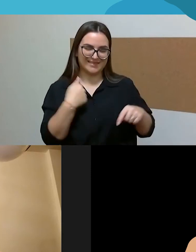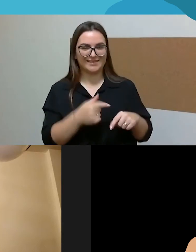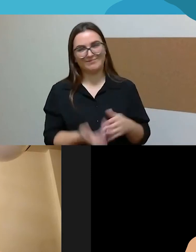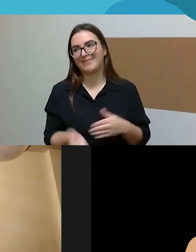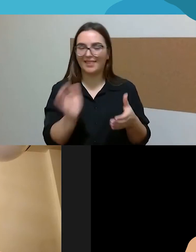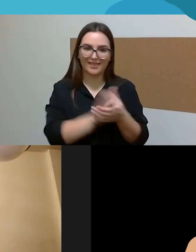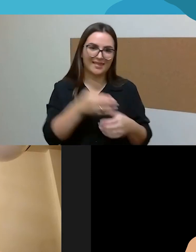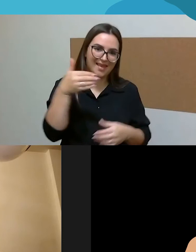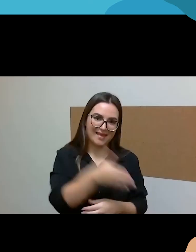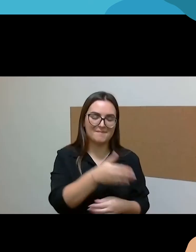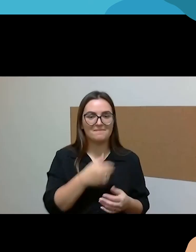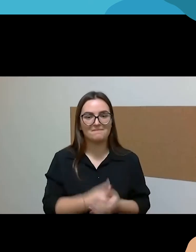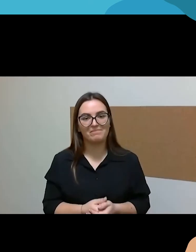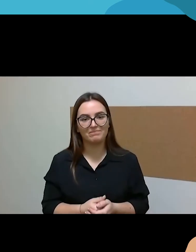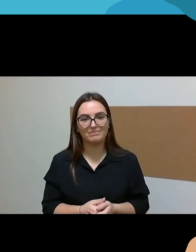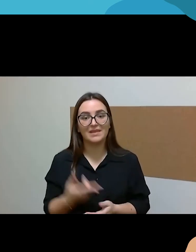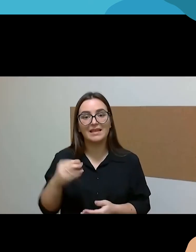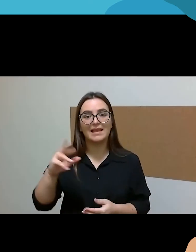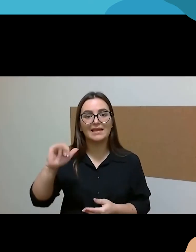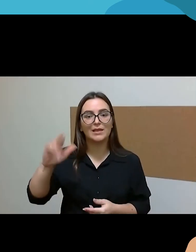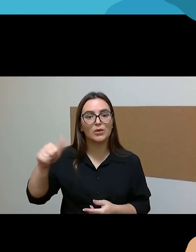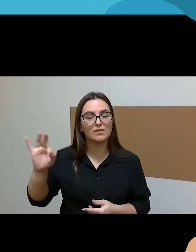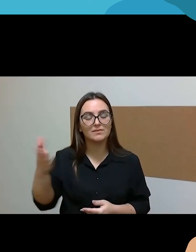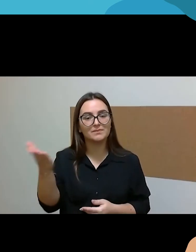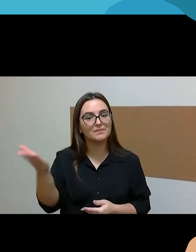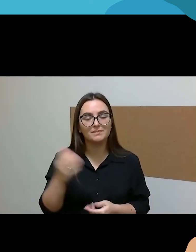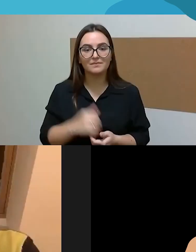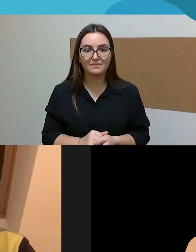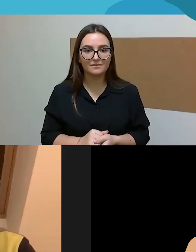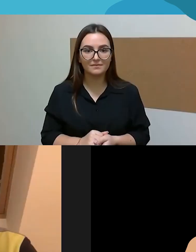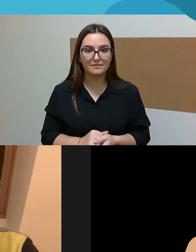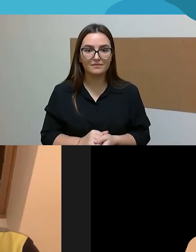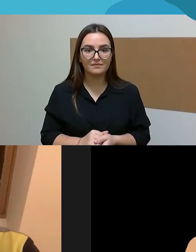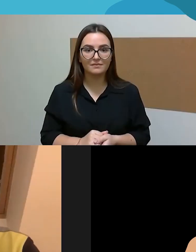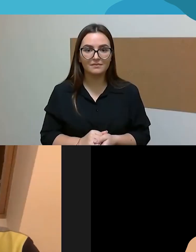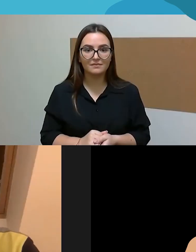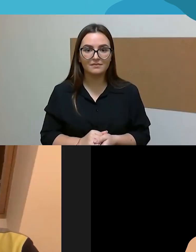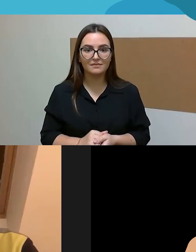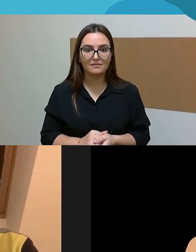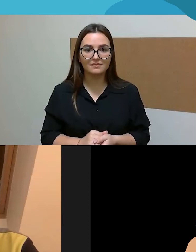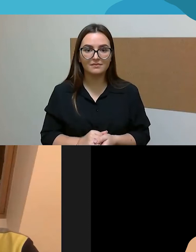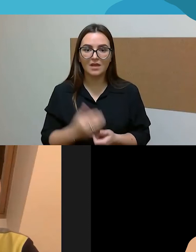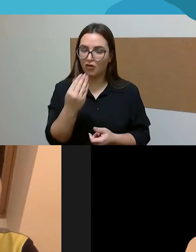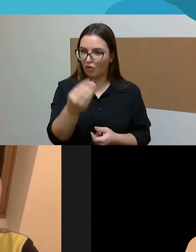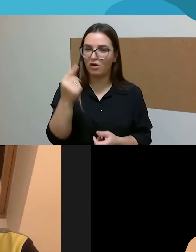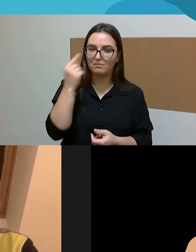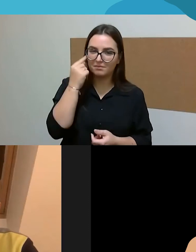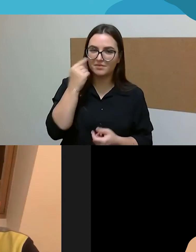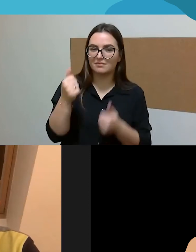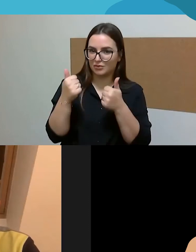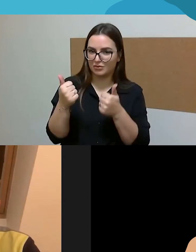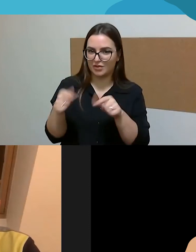Nerijau. O čia galėčiau pantrinti labai tikrai geras pastebėjimas, kad